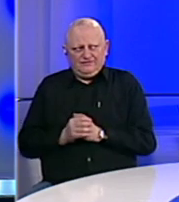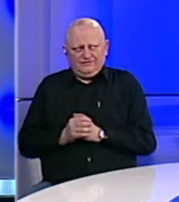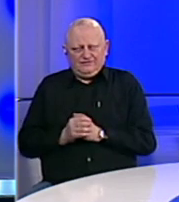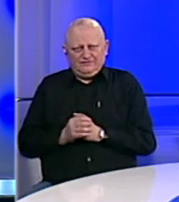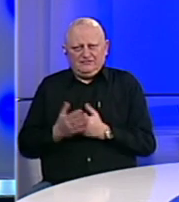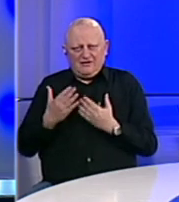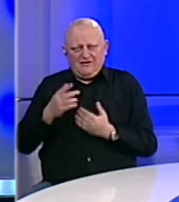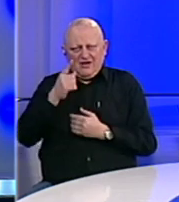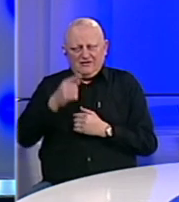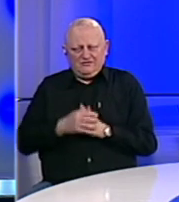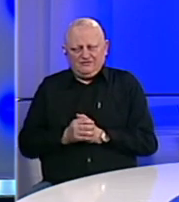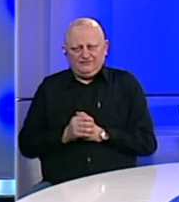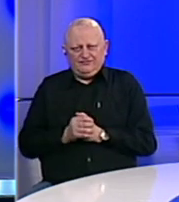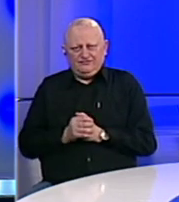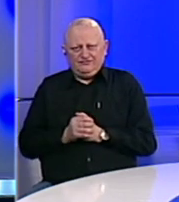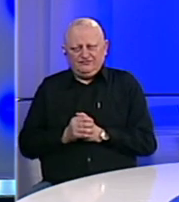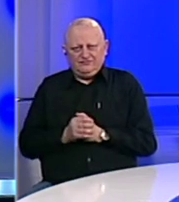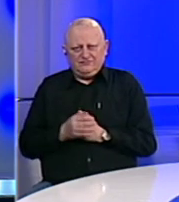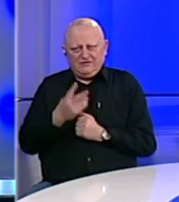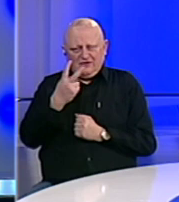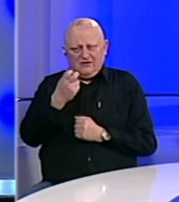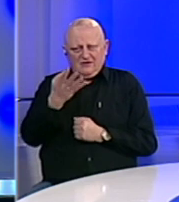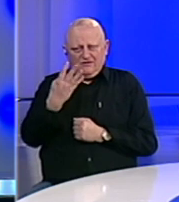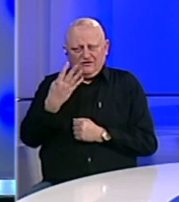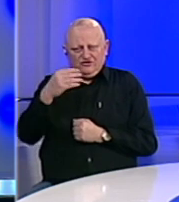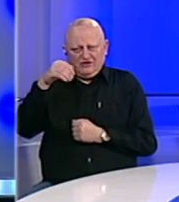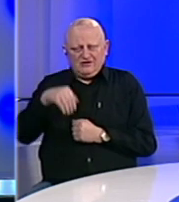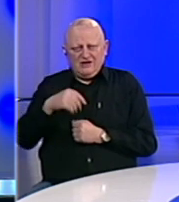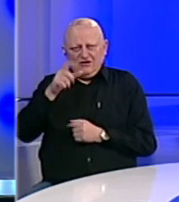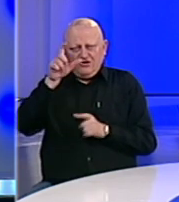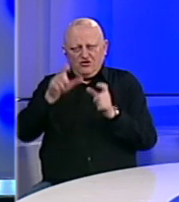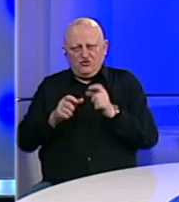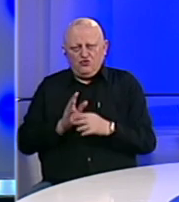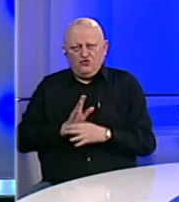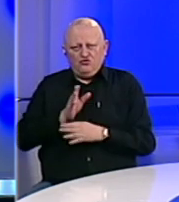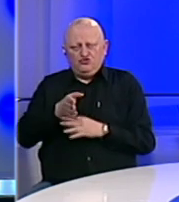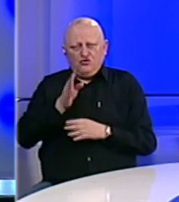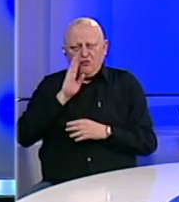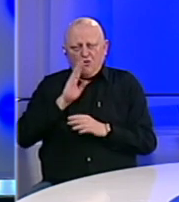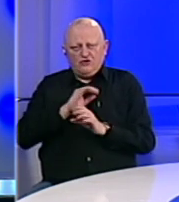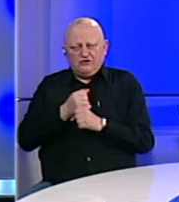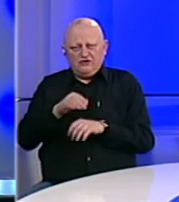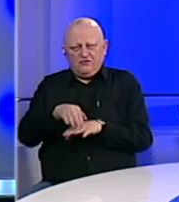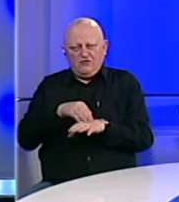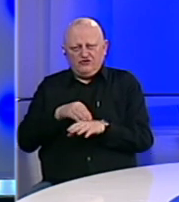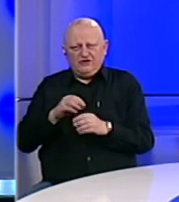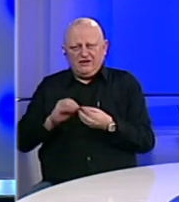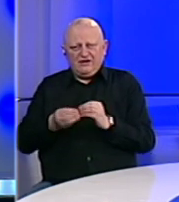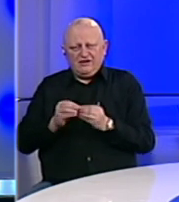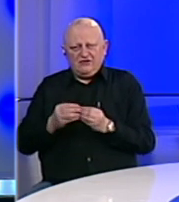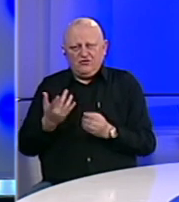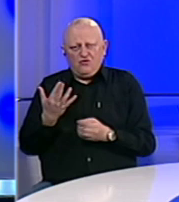Hvala vam. 240.000 ljudi ušlo je u BiH od početka krize.